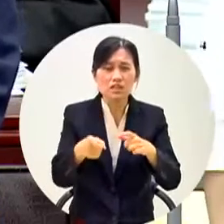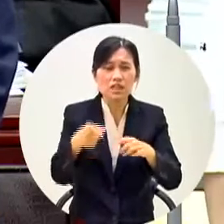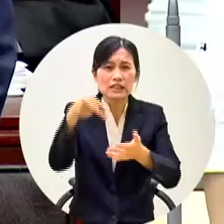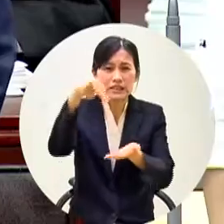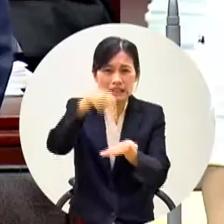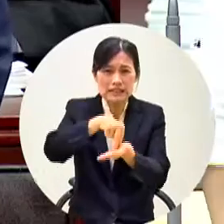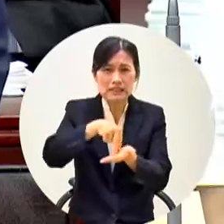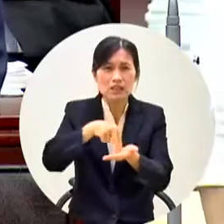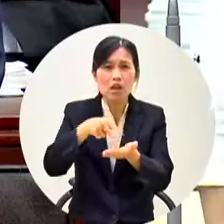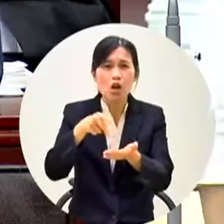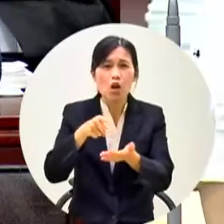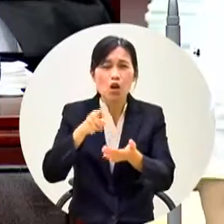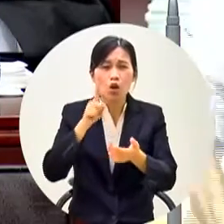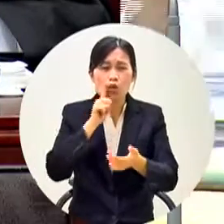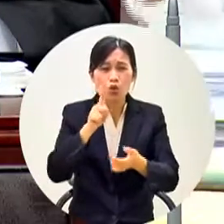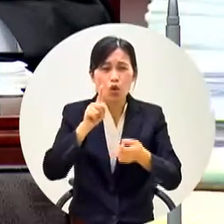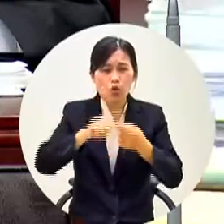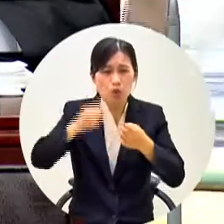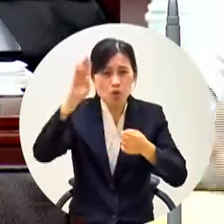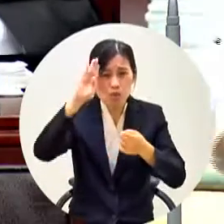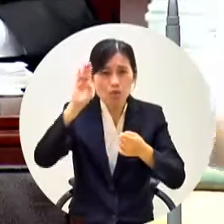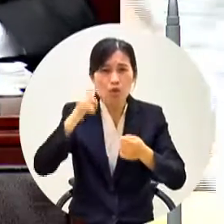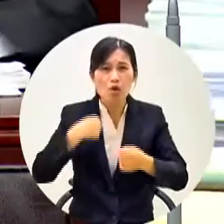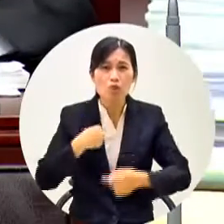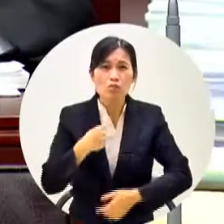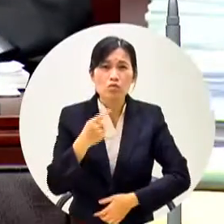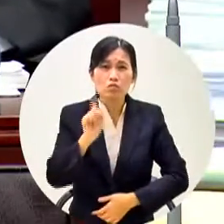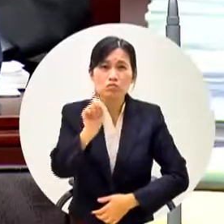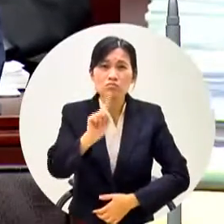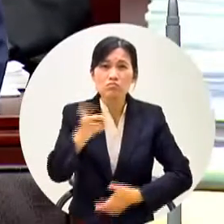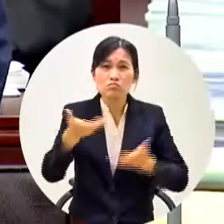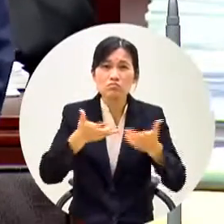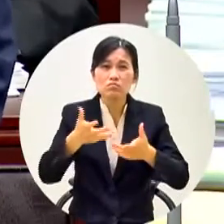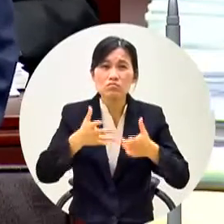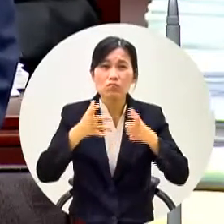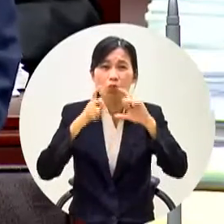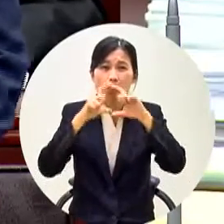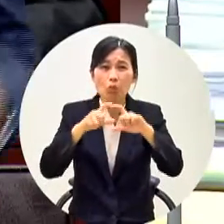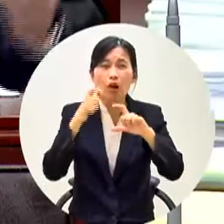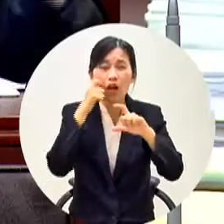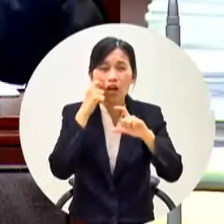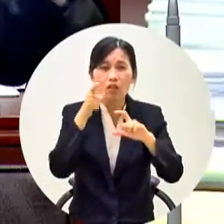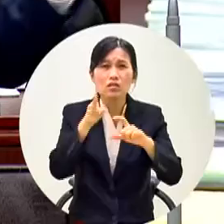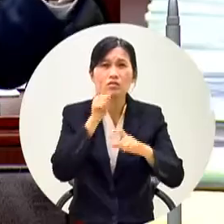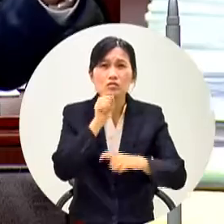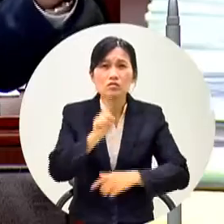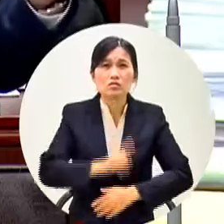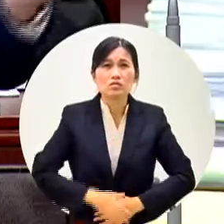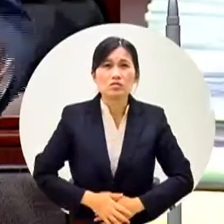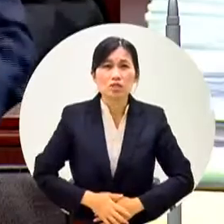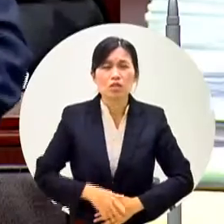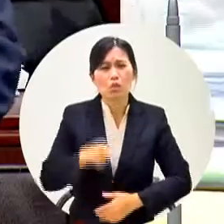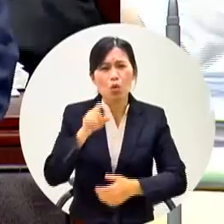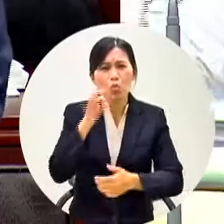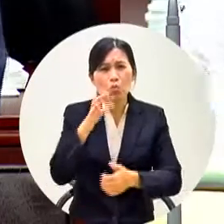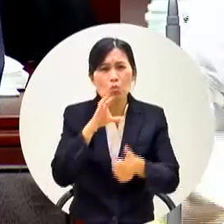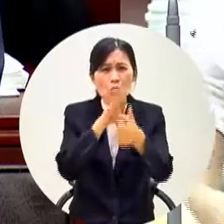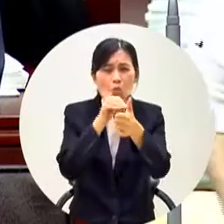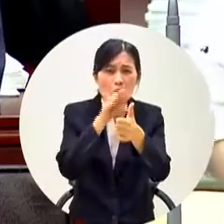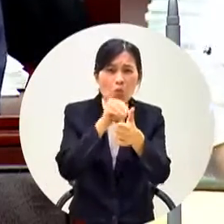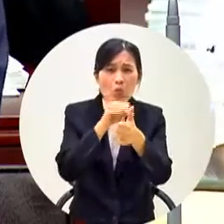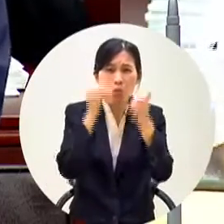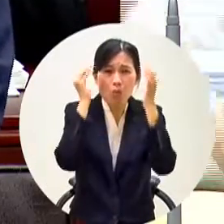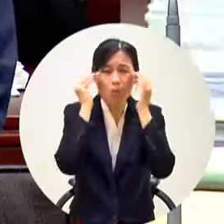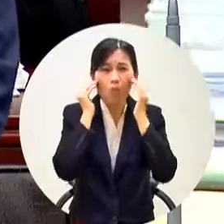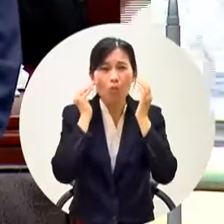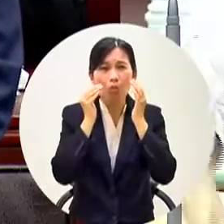跟議員說你問我哪件事情答不出來你不是說我剛剛問你這個你還怎樣你怎麼學還回覆那一道你在浪費我的時間